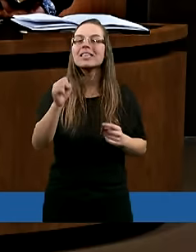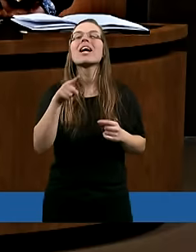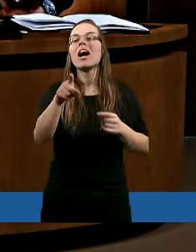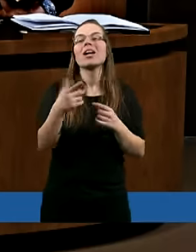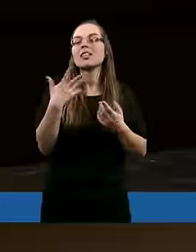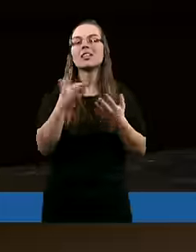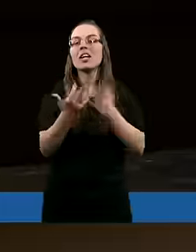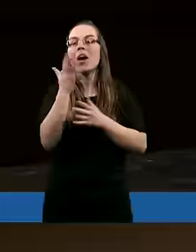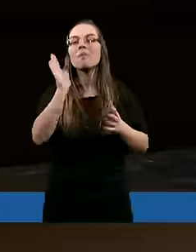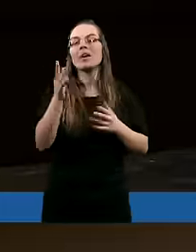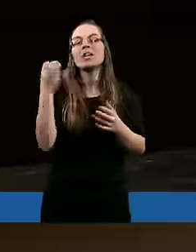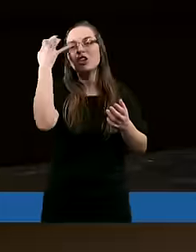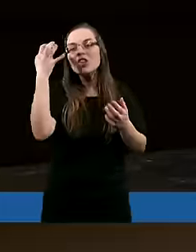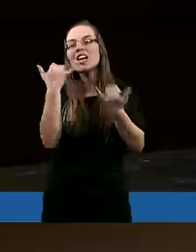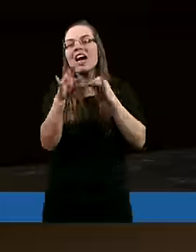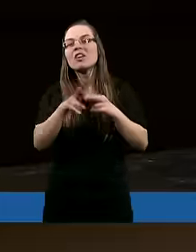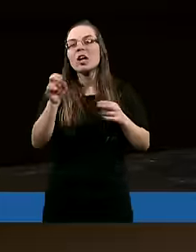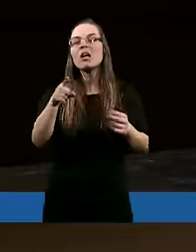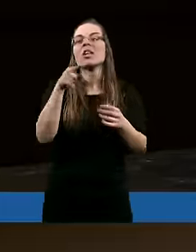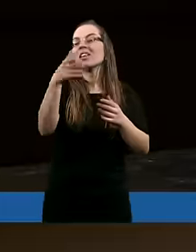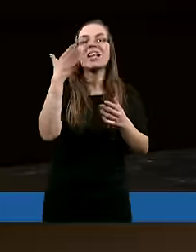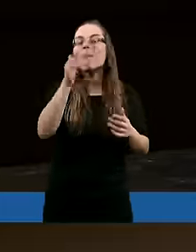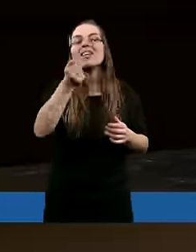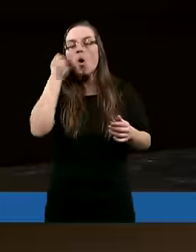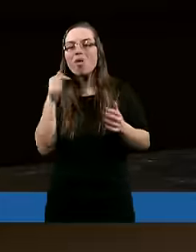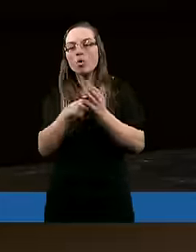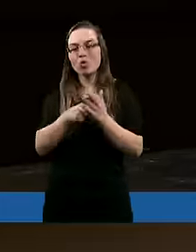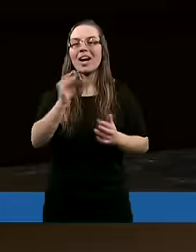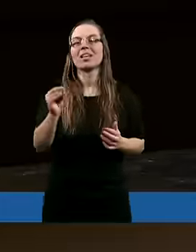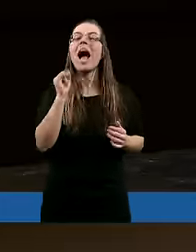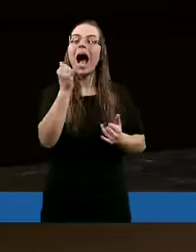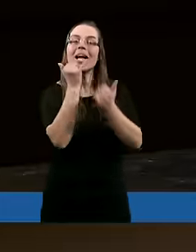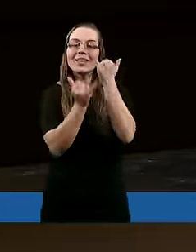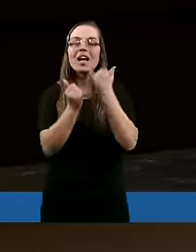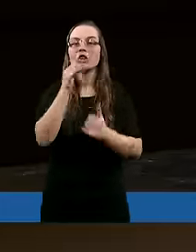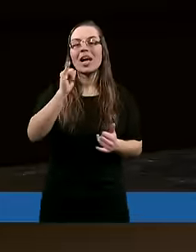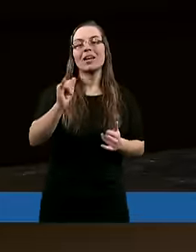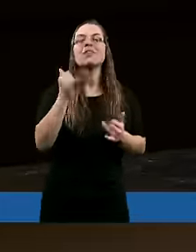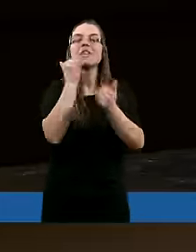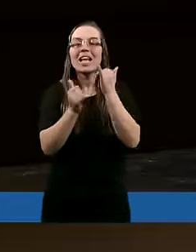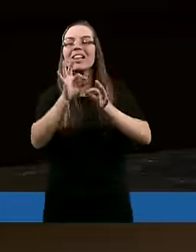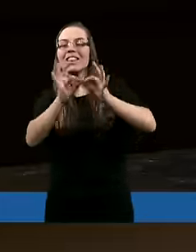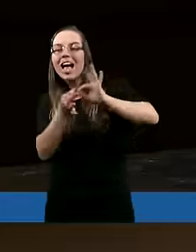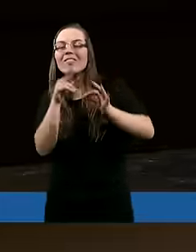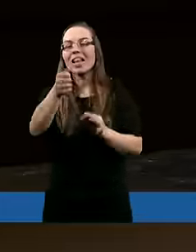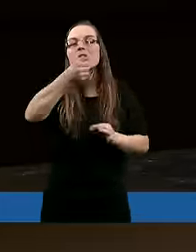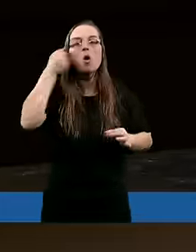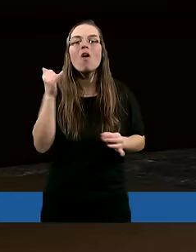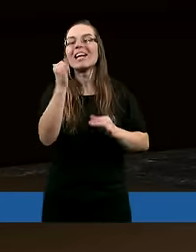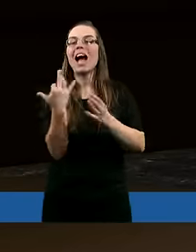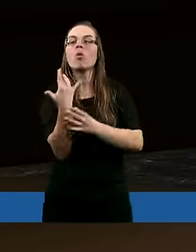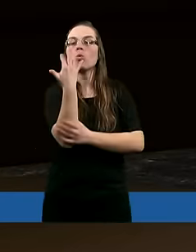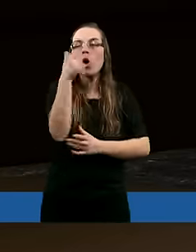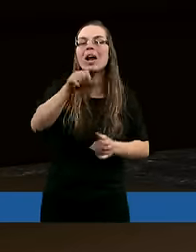wyrosną dziczki takie po prostu i tam nie będzie też owocu. A jeżeli, nawet jeśli jakiś ten owoc